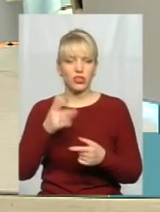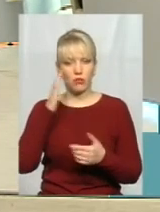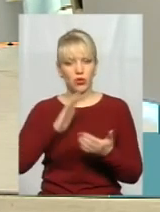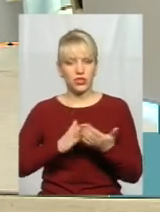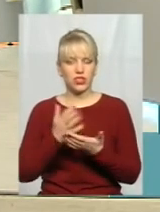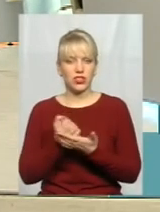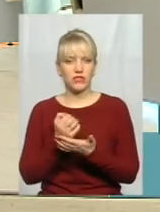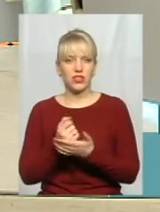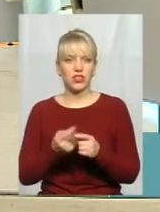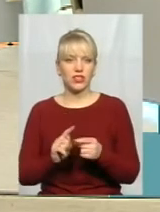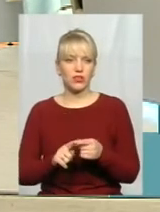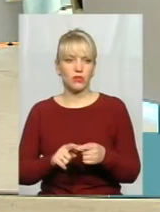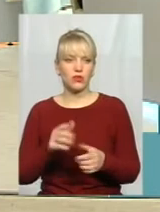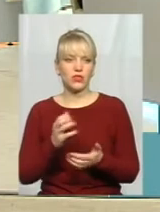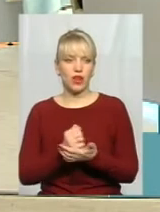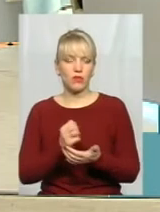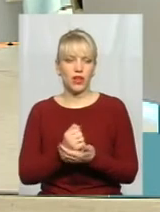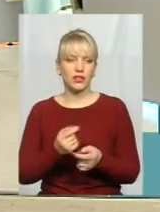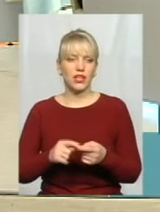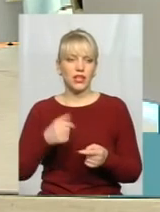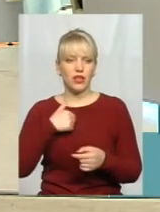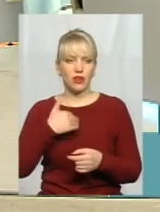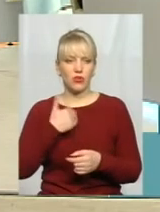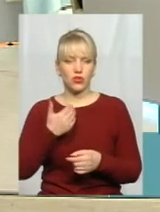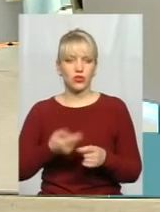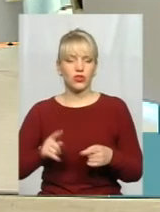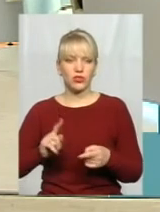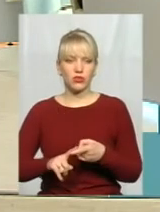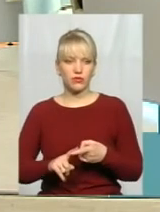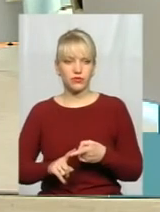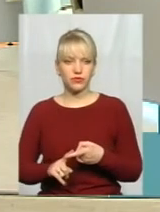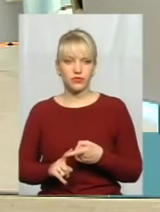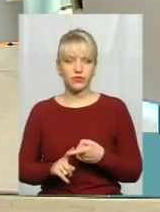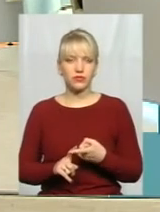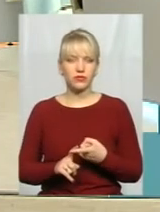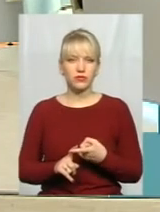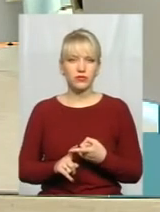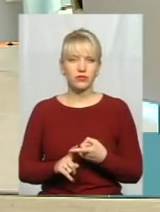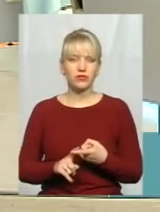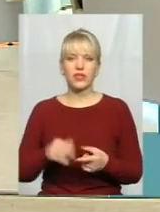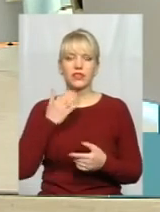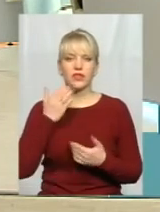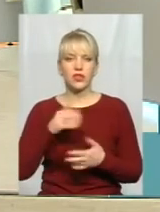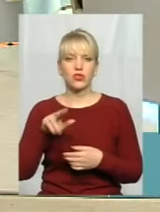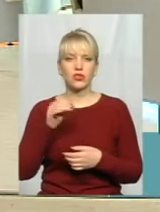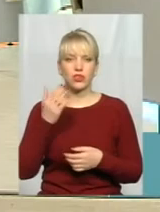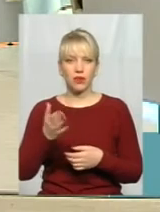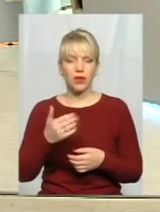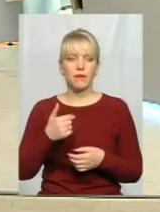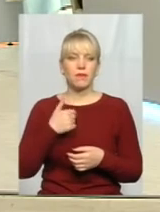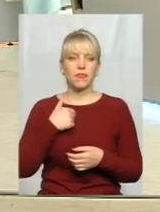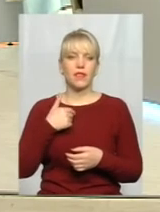зрива? Ну, Андрій, я хочу, ну, якби, звертаюся до тебе, я знаю, що ти